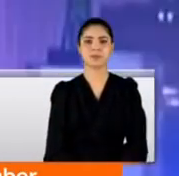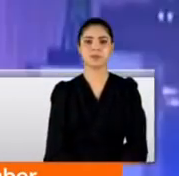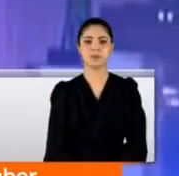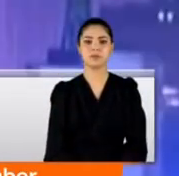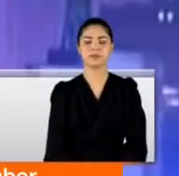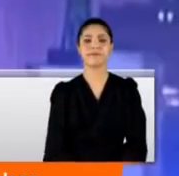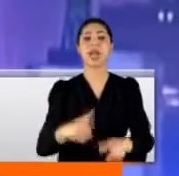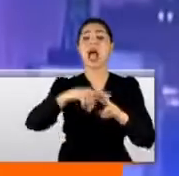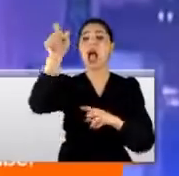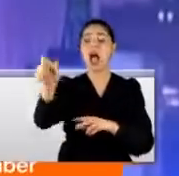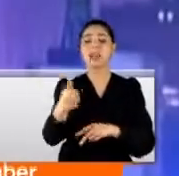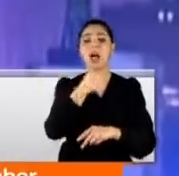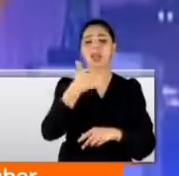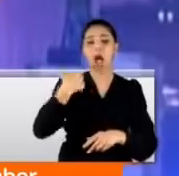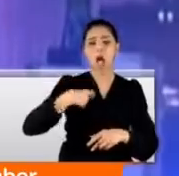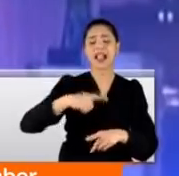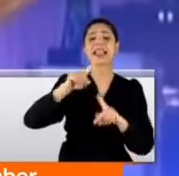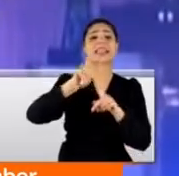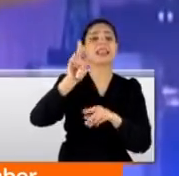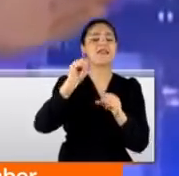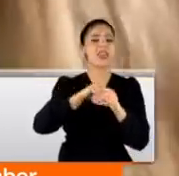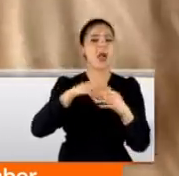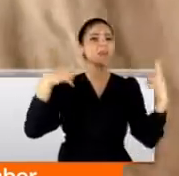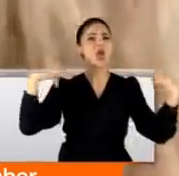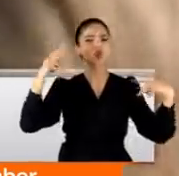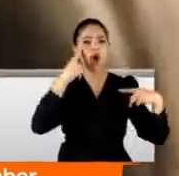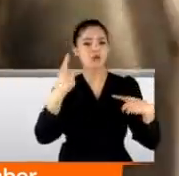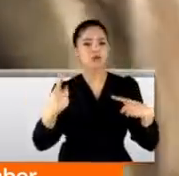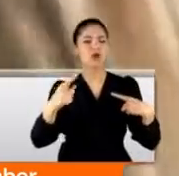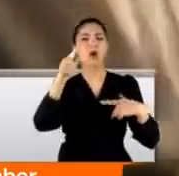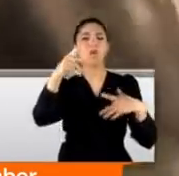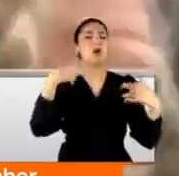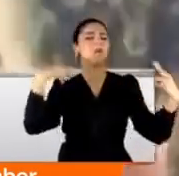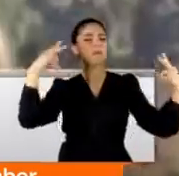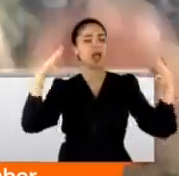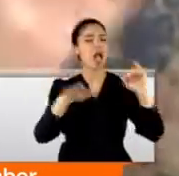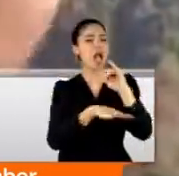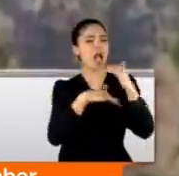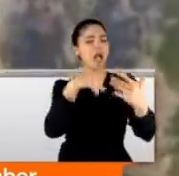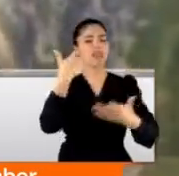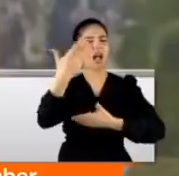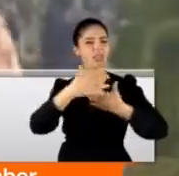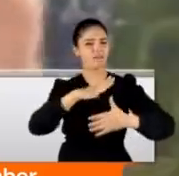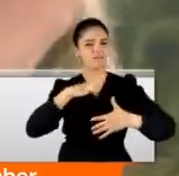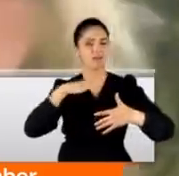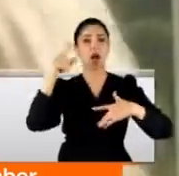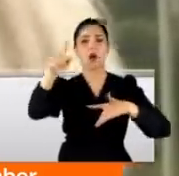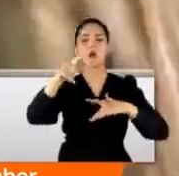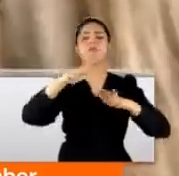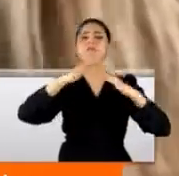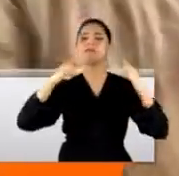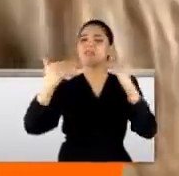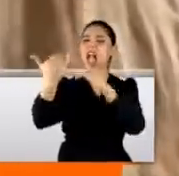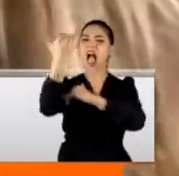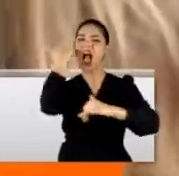Adnan Oktar özellikle televizyonda yaptığı şovlarla şaşalı hayatını gözler önüne seriyordu. Ama o parıltılı ekranın